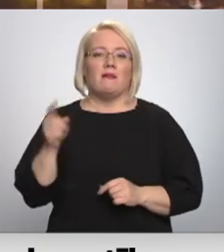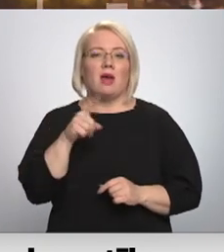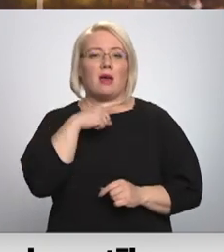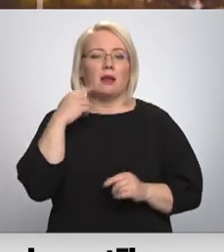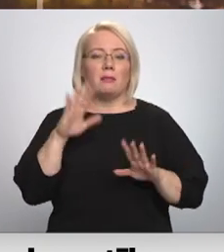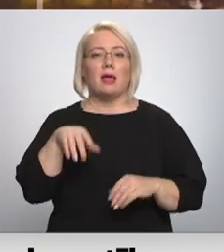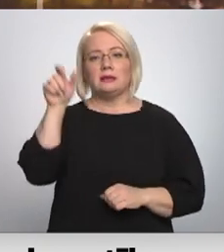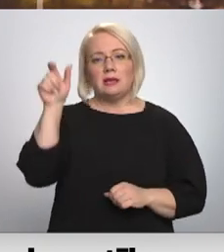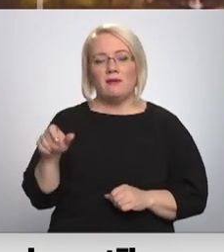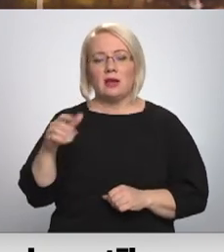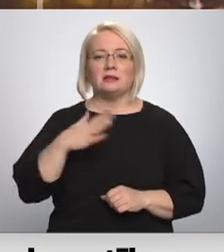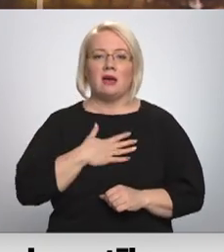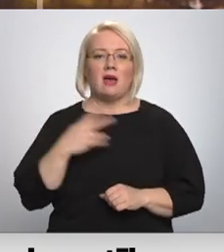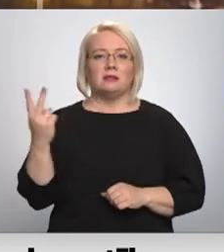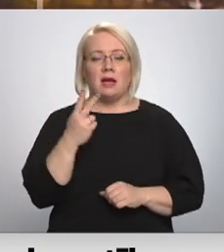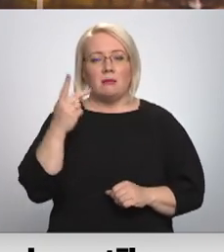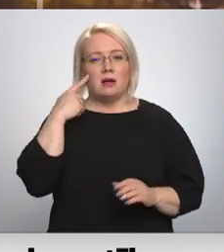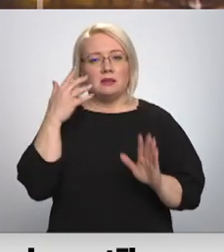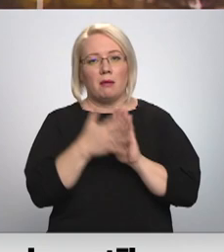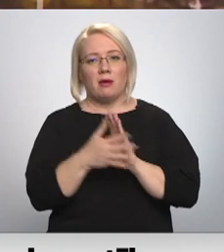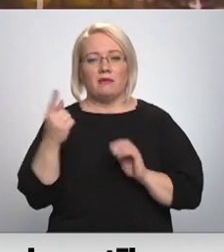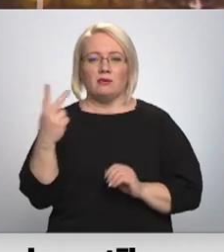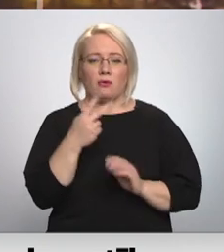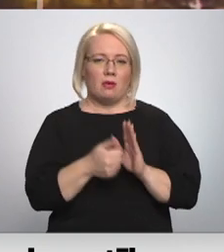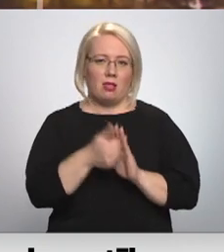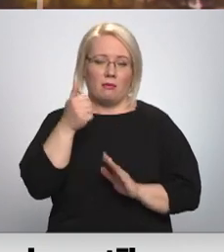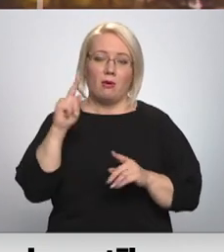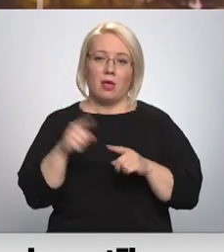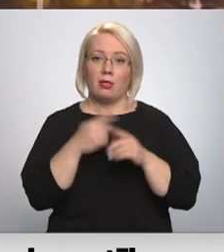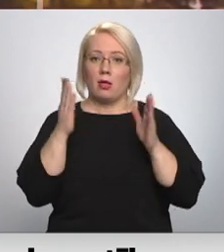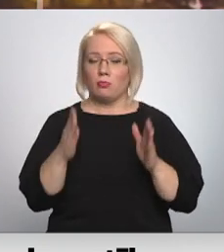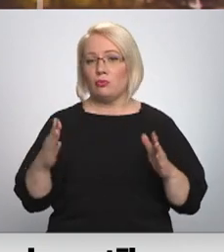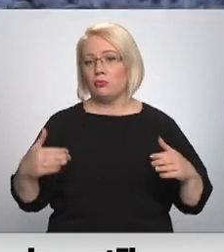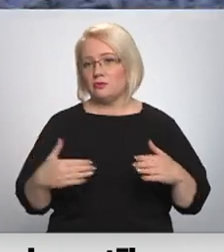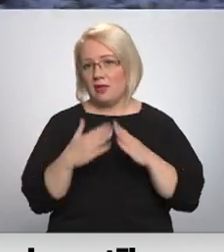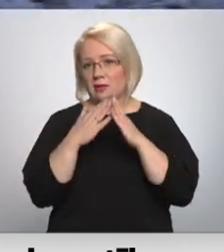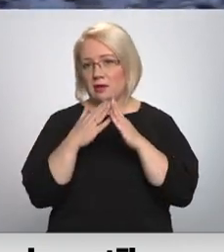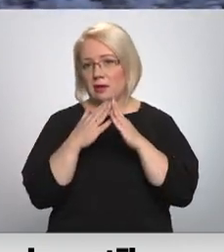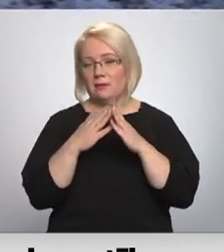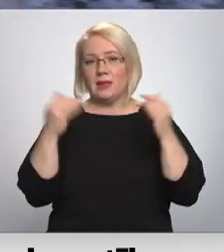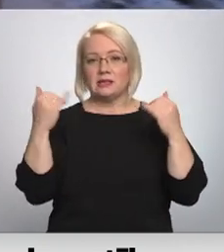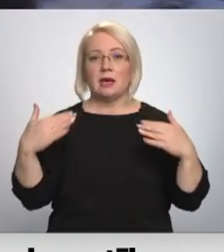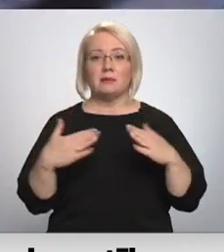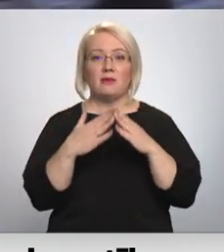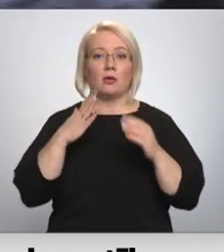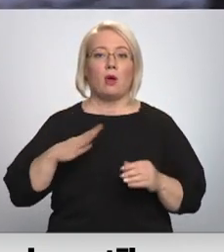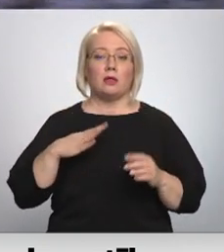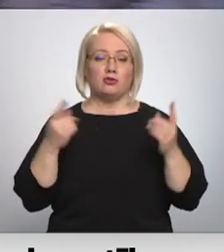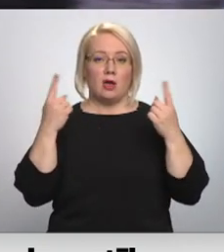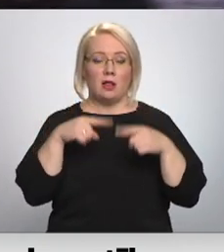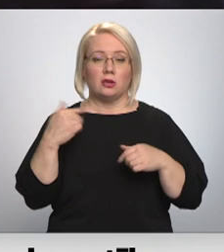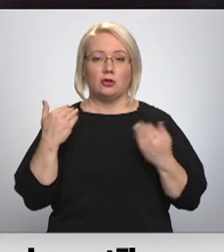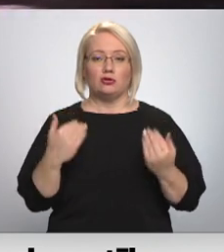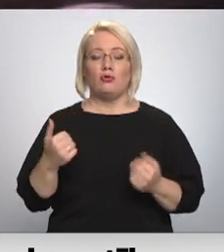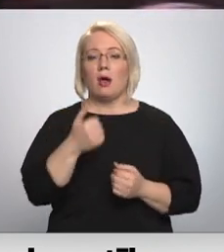lai cilvēki savā starpā saprastos labāk un lai atkal būtu svētki. Ziemassvētku gaidīšanas laiks šogad